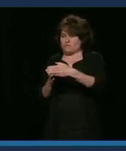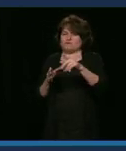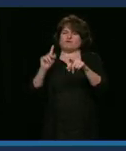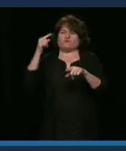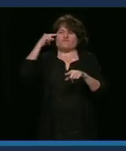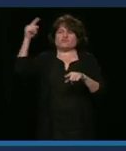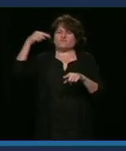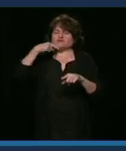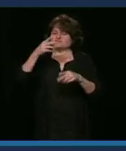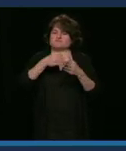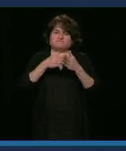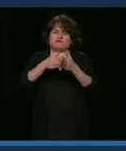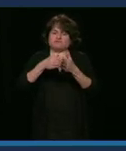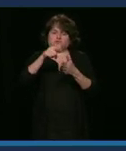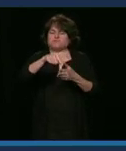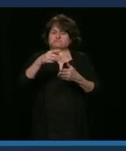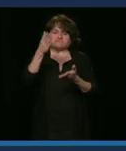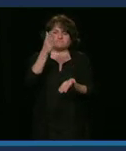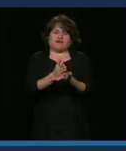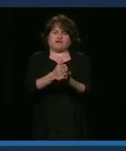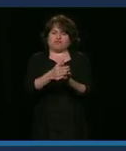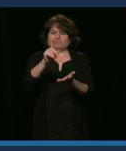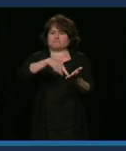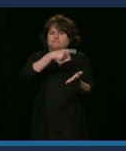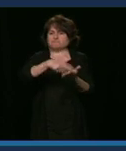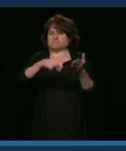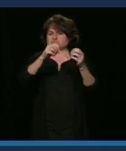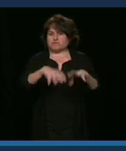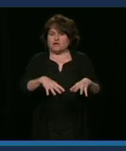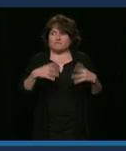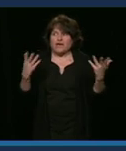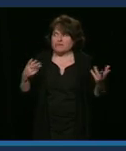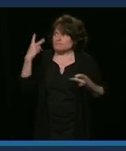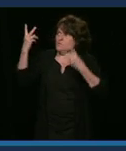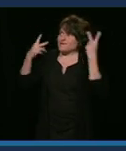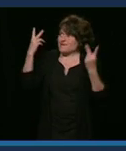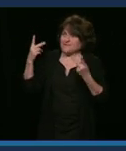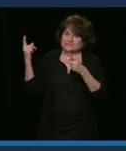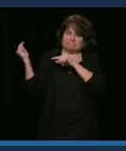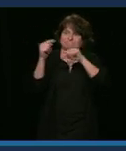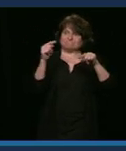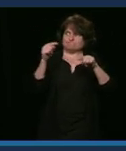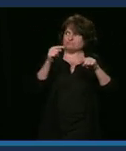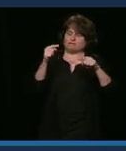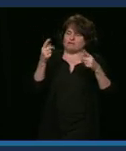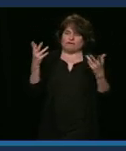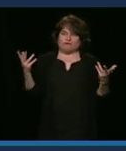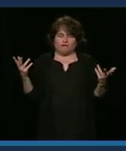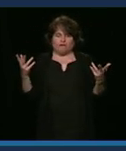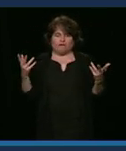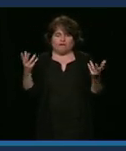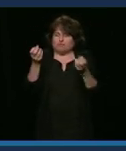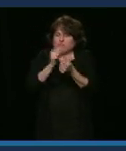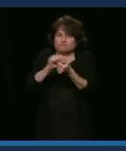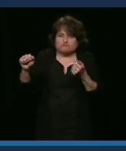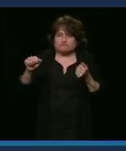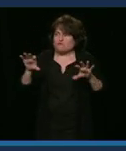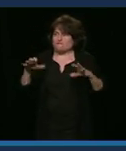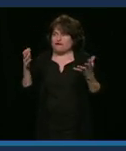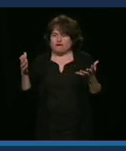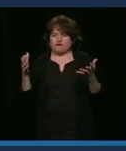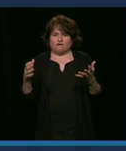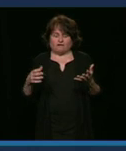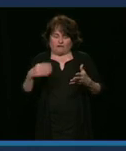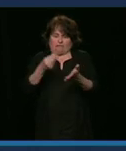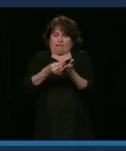hôteliers et les attraits touristiques de plus de 15 millions de dollars. Madame la Présidente, la PDG de la Chambre de commerce, le maire de Rivière